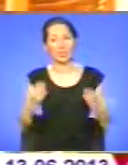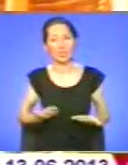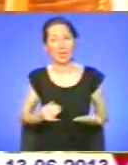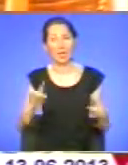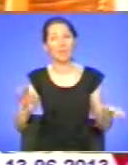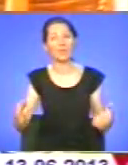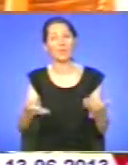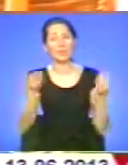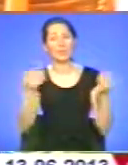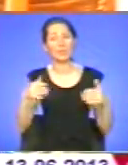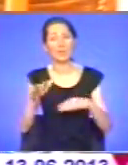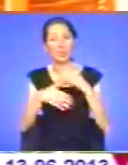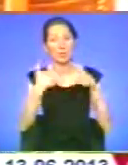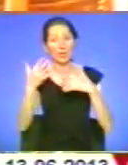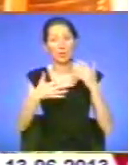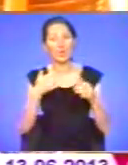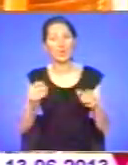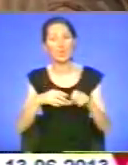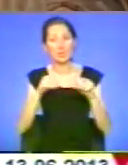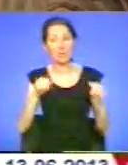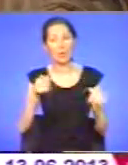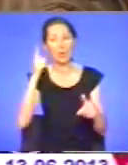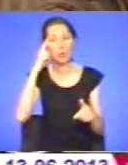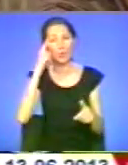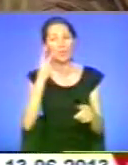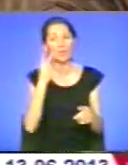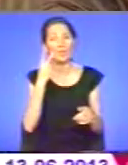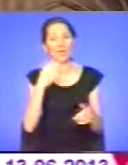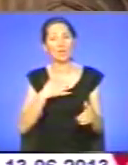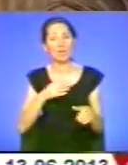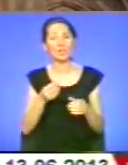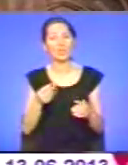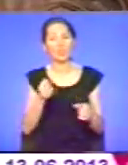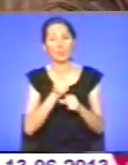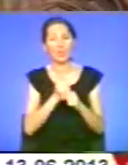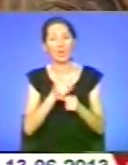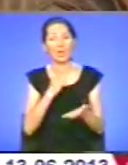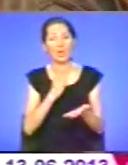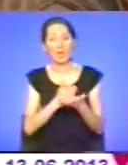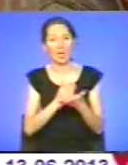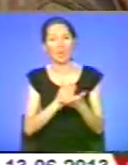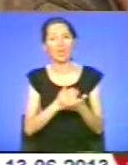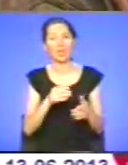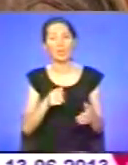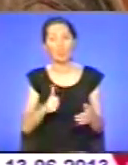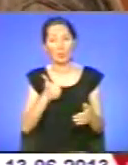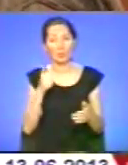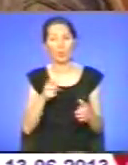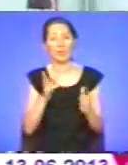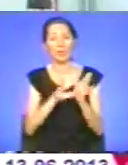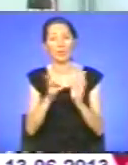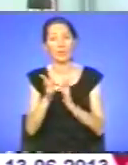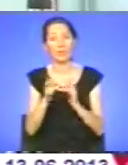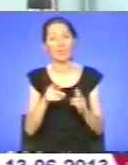над метушнею земною, подумати, чи завжди наші вчинки є достойні творця, і чи по праву ми називаємо себе християнами.